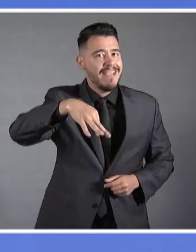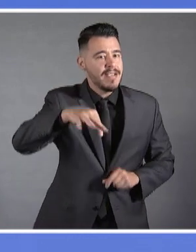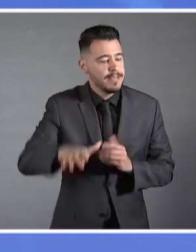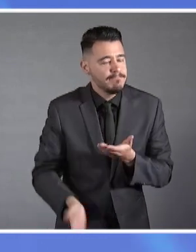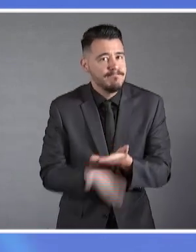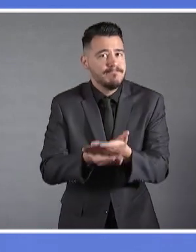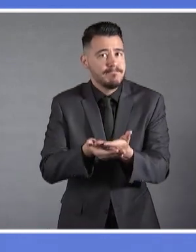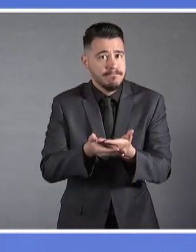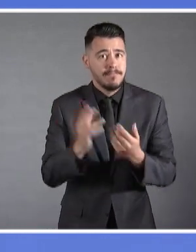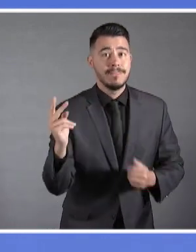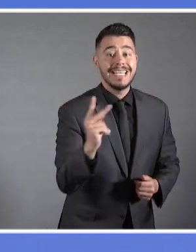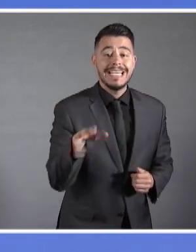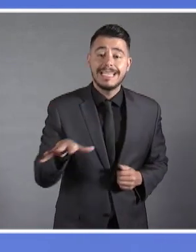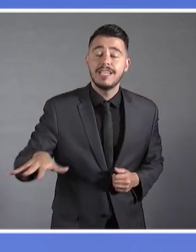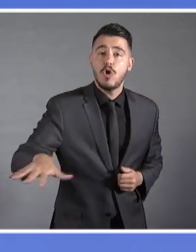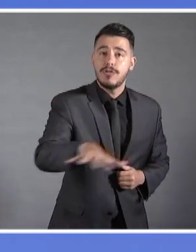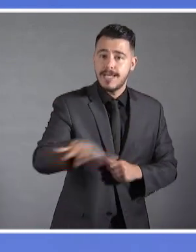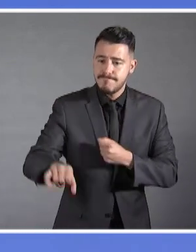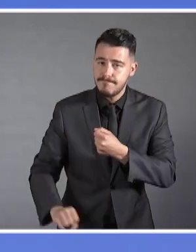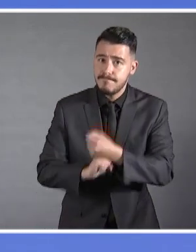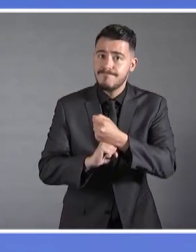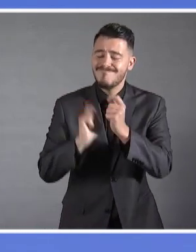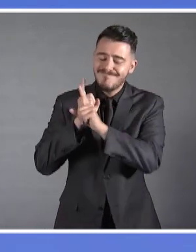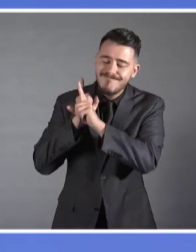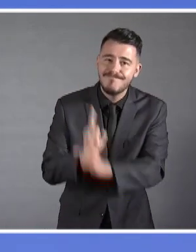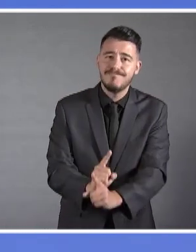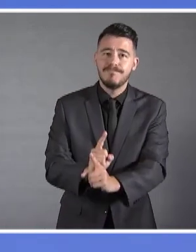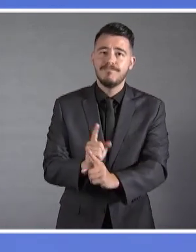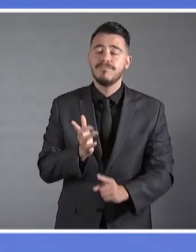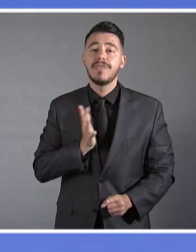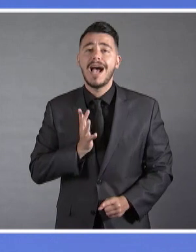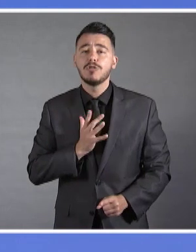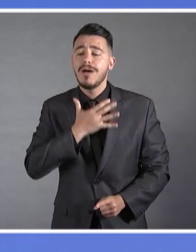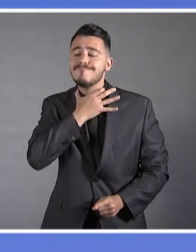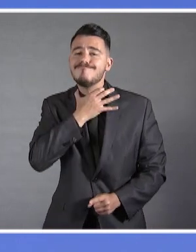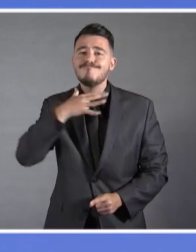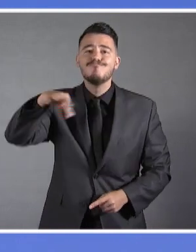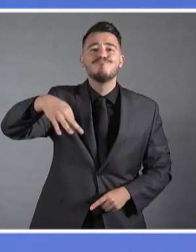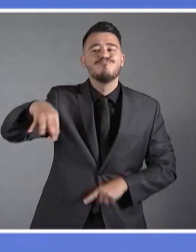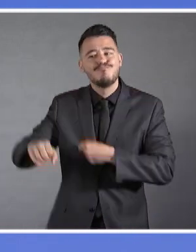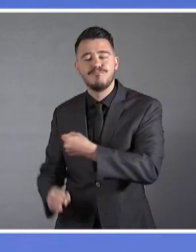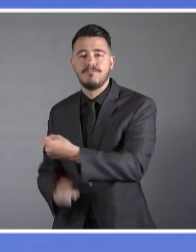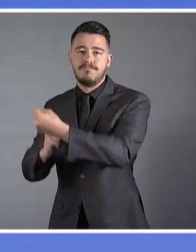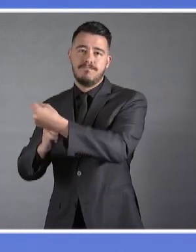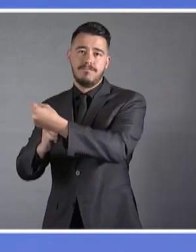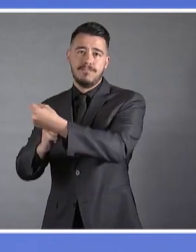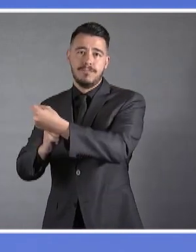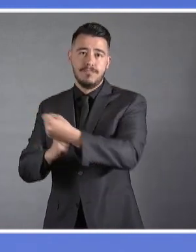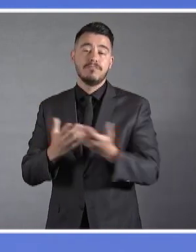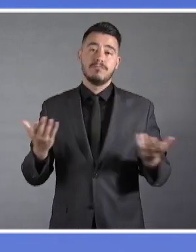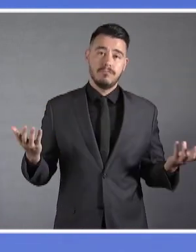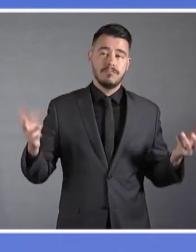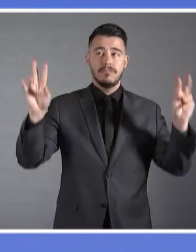και ιδιαίτερα των ασθενέστερων κοινωνικών ομάδων. Δίπλα, λοιπόν, κοντά στον πολίτη, όπως λέει και το